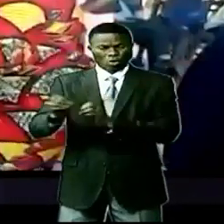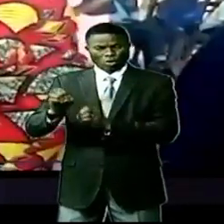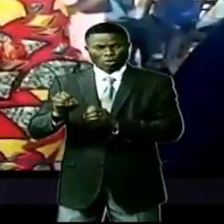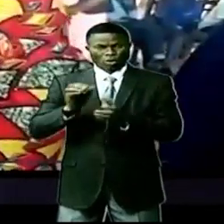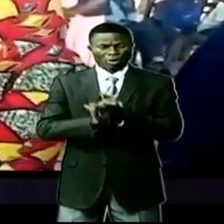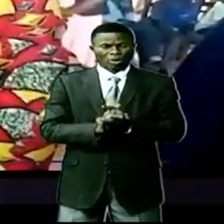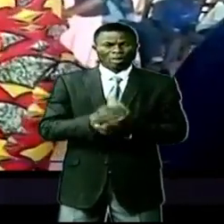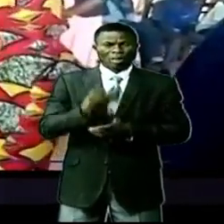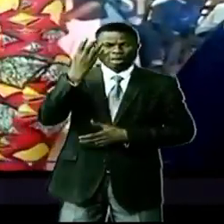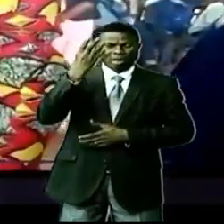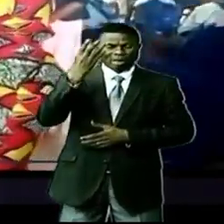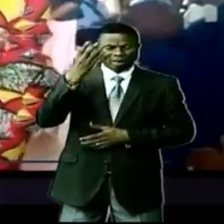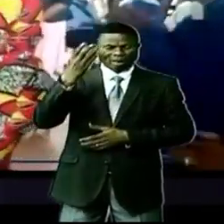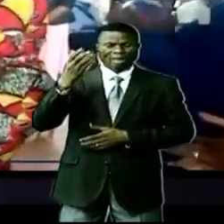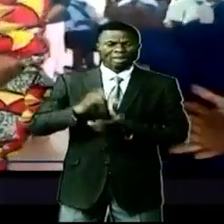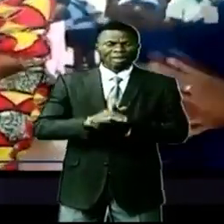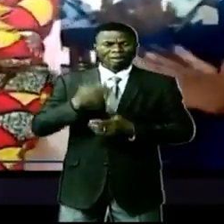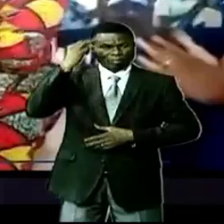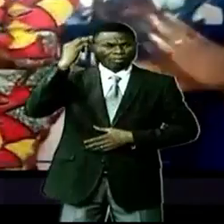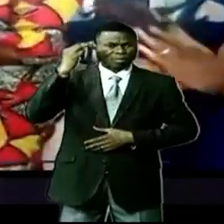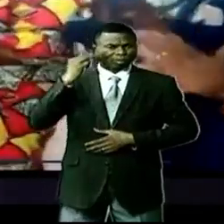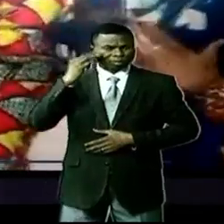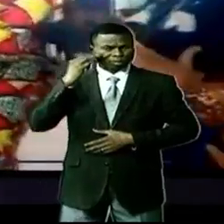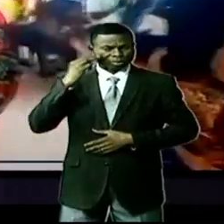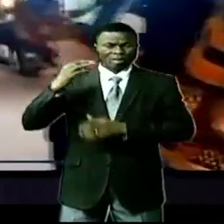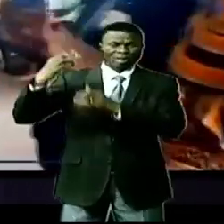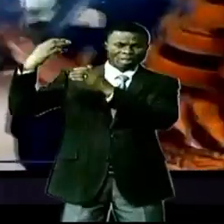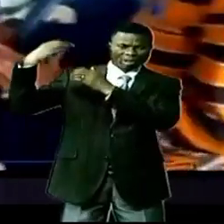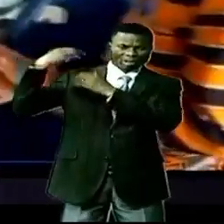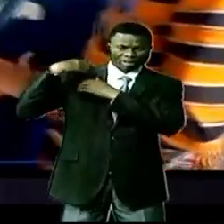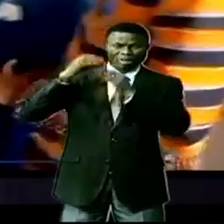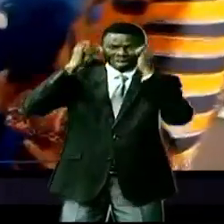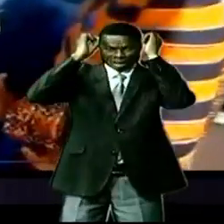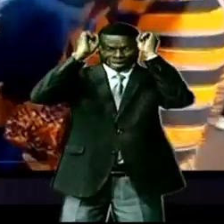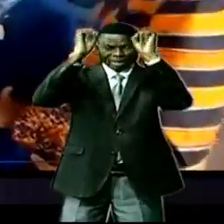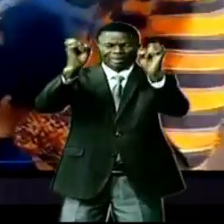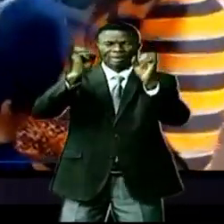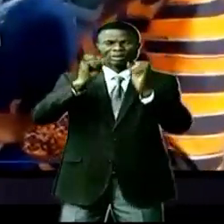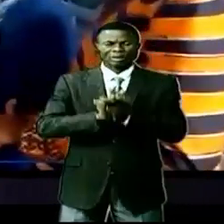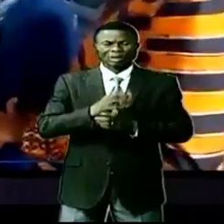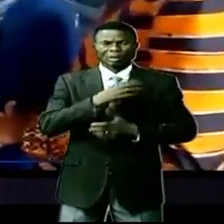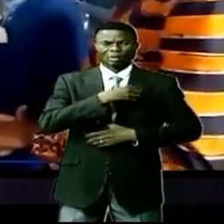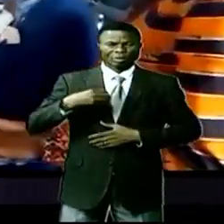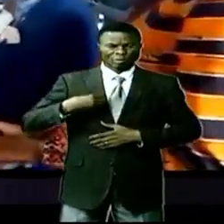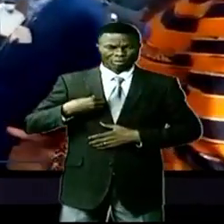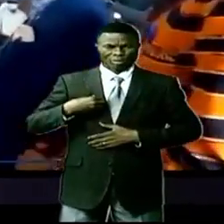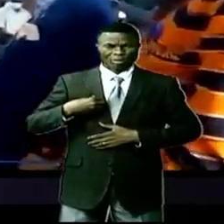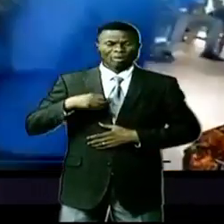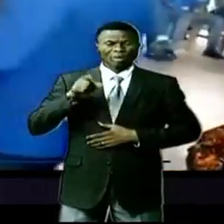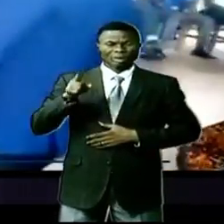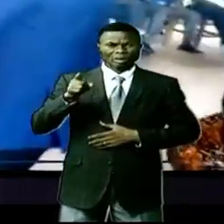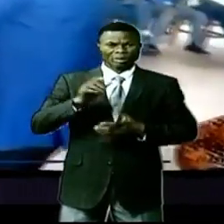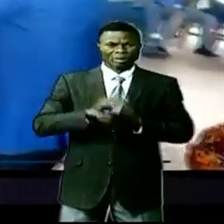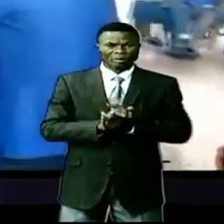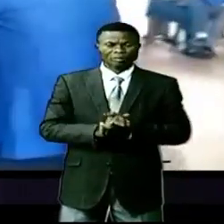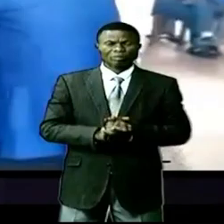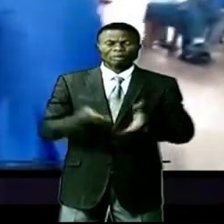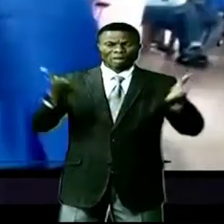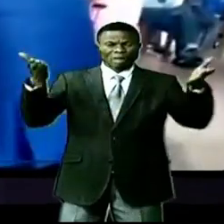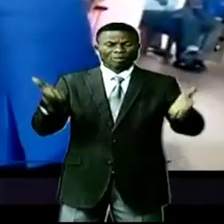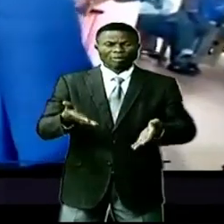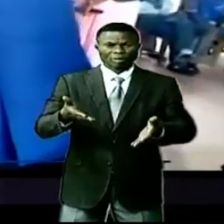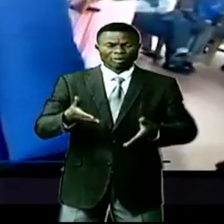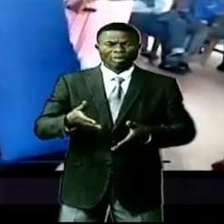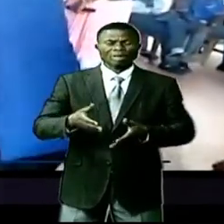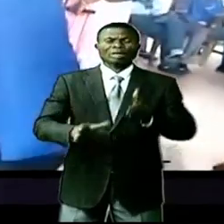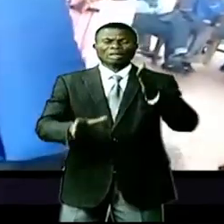du 4 novembre de Guimena par la ministre provinciale en charge de l'éducation, Mme Marie-Thérèse Totoa, en présence du